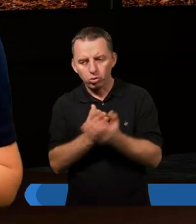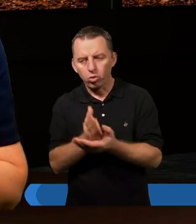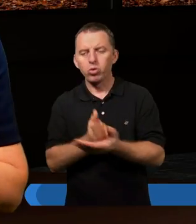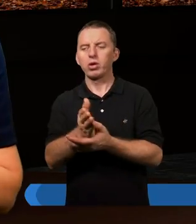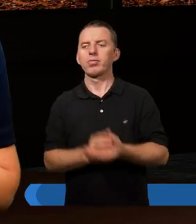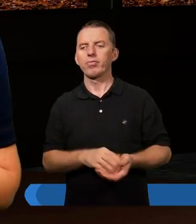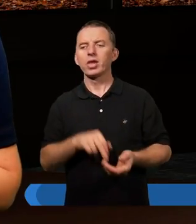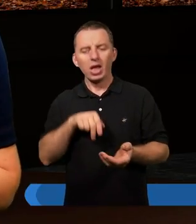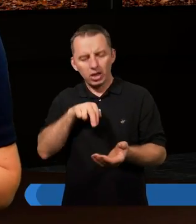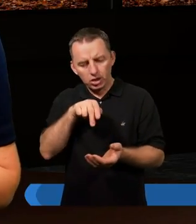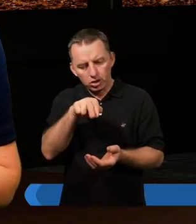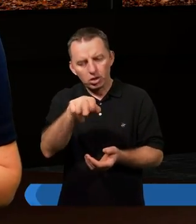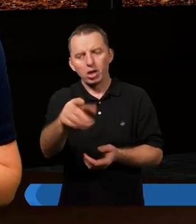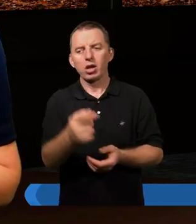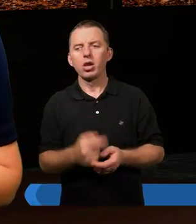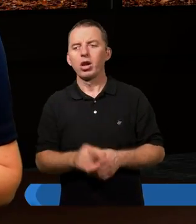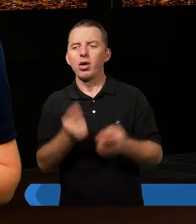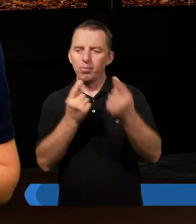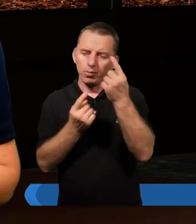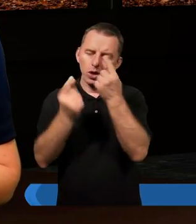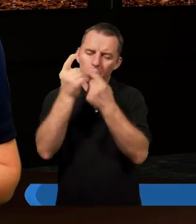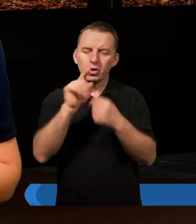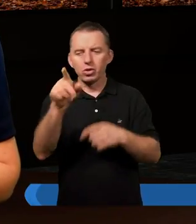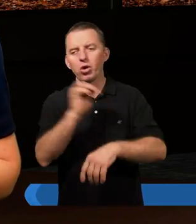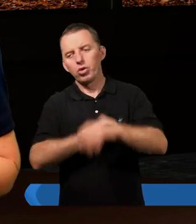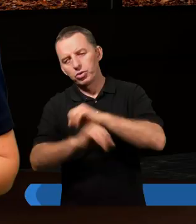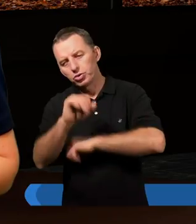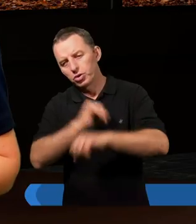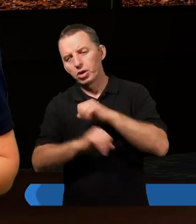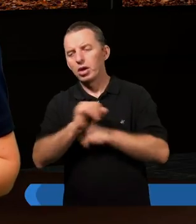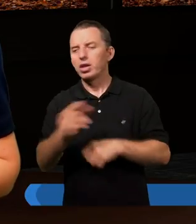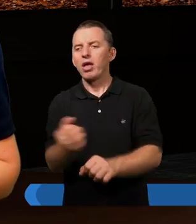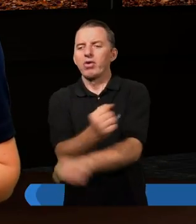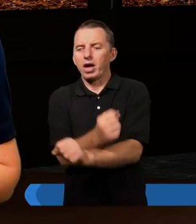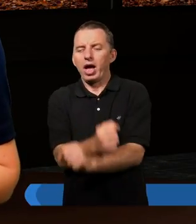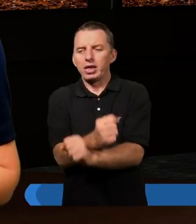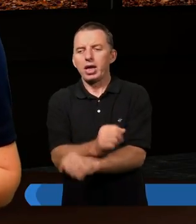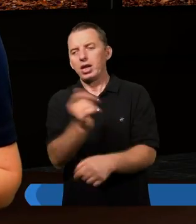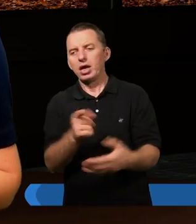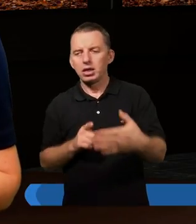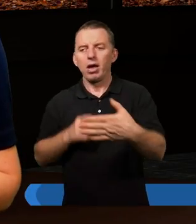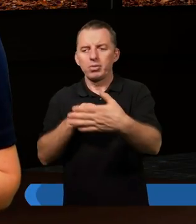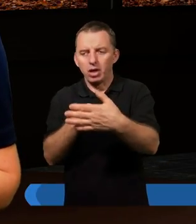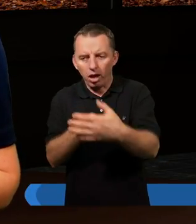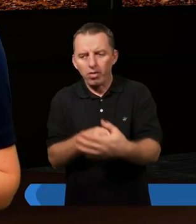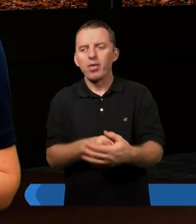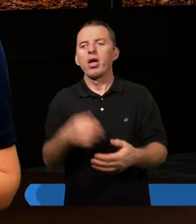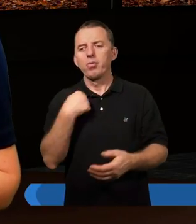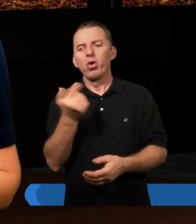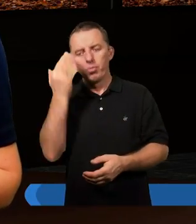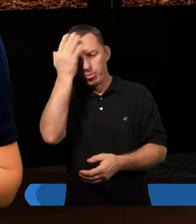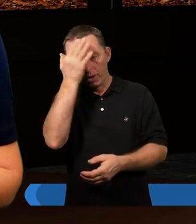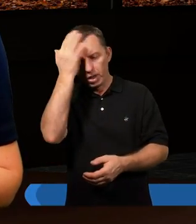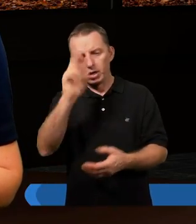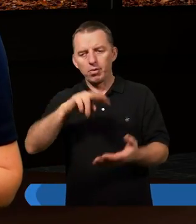Posłusznym, idącym za jego wolą. Czasami oczywiście myślał, że on pójdzie do Rzymu, pewnie nie w kajdanach, tak jak tam trafił. Oczywiście. I to był może nie jego